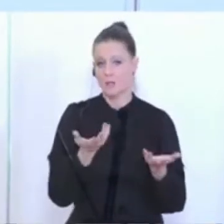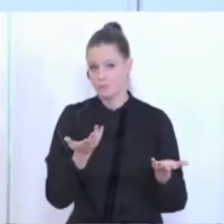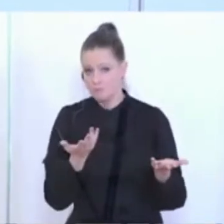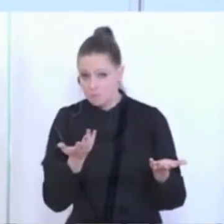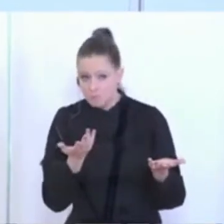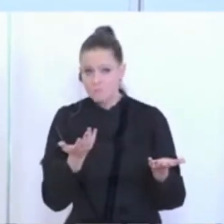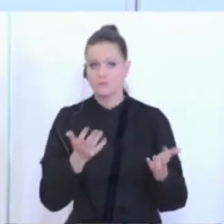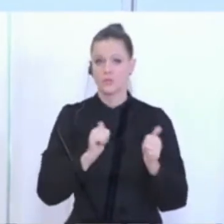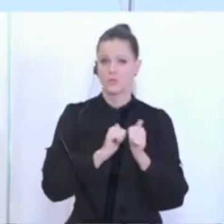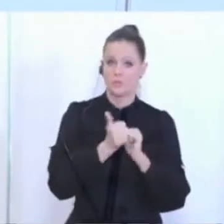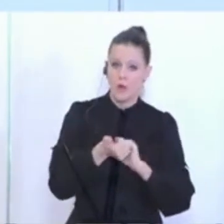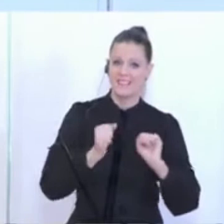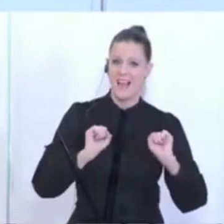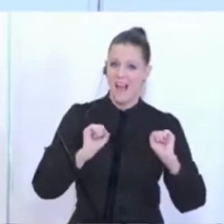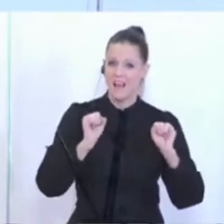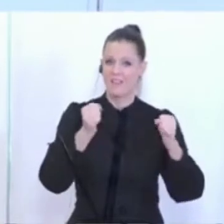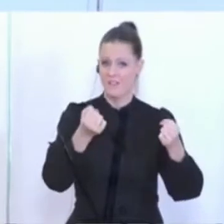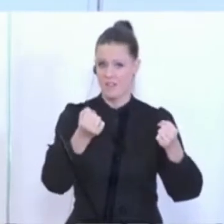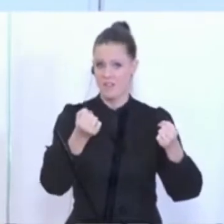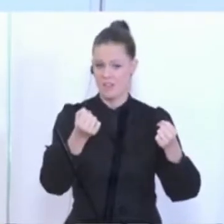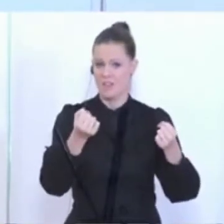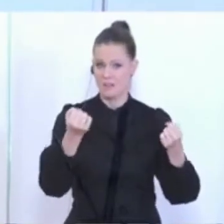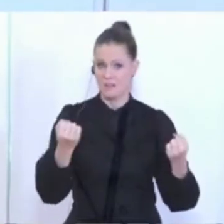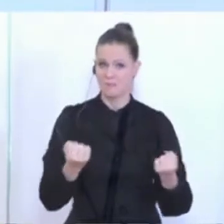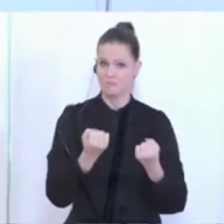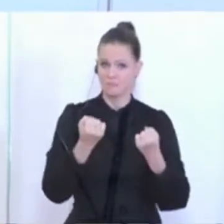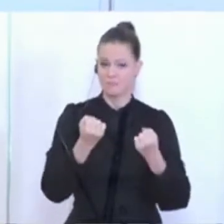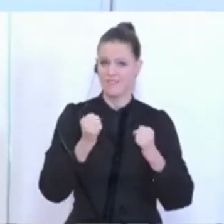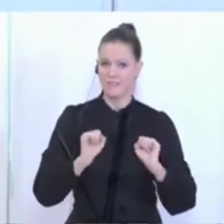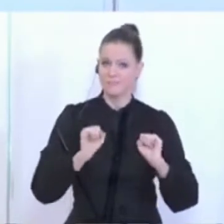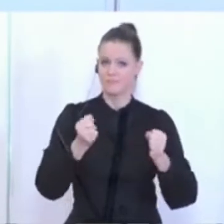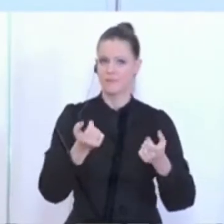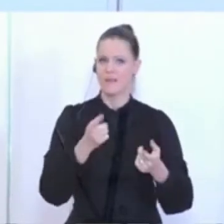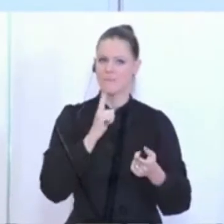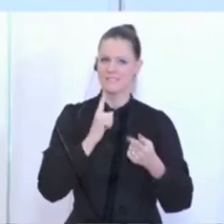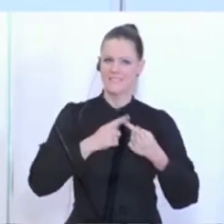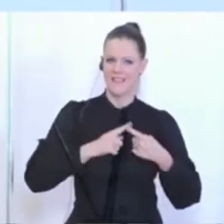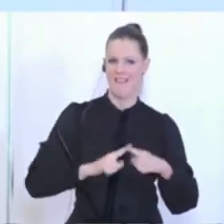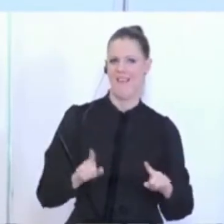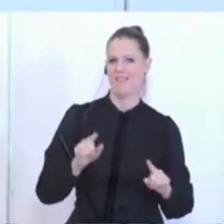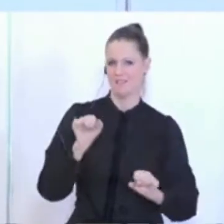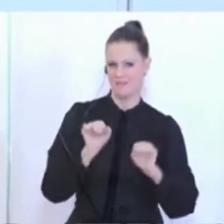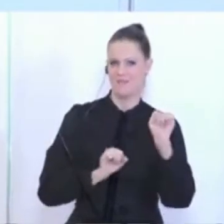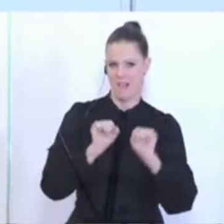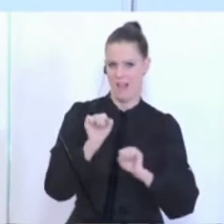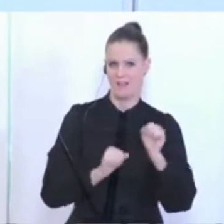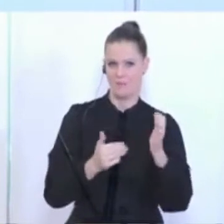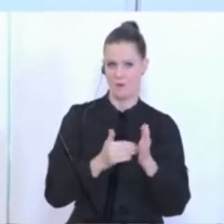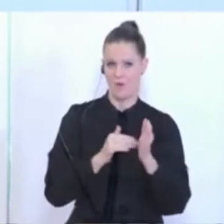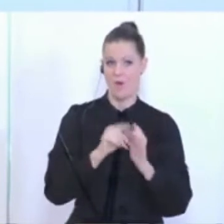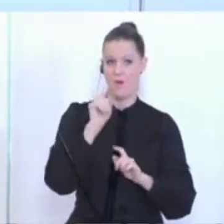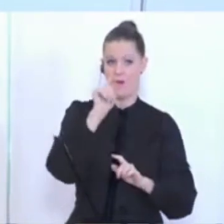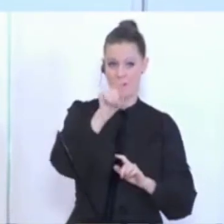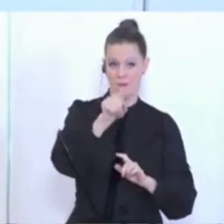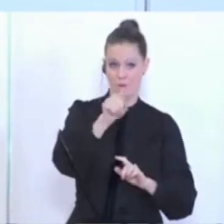sportliche Aktivität betreiben haben, anderes Ausatemverhalten, der vordere und der hintere hat aber auch ein anderes